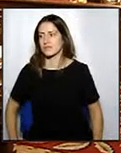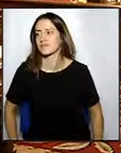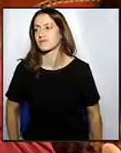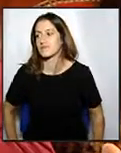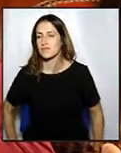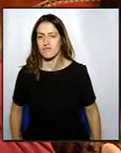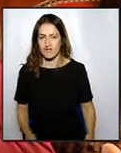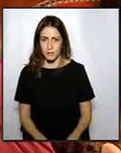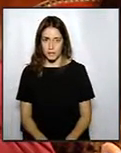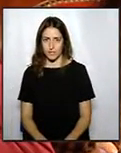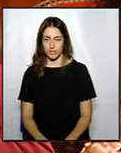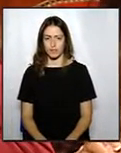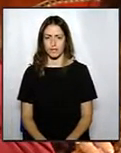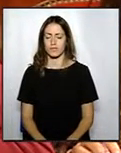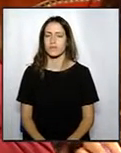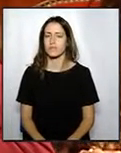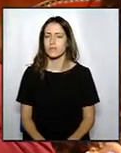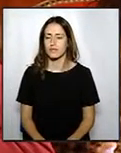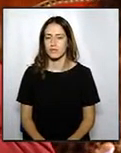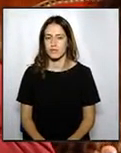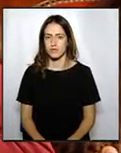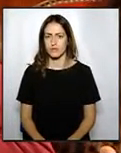doncs parli però senyora Blas que parli